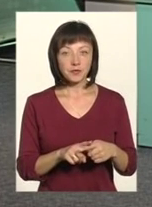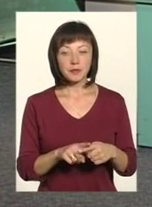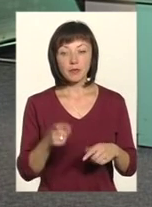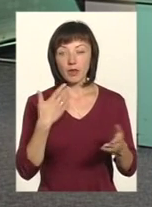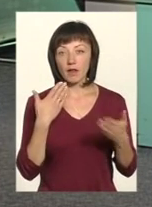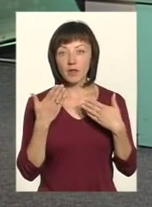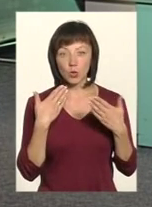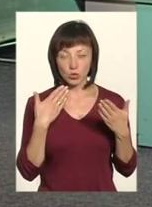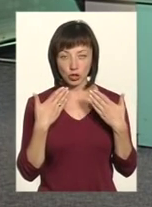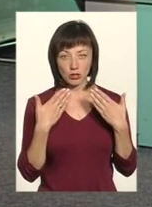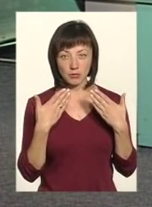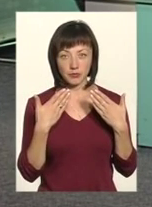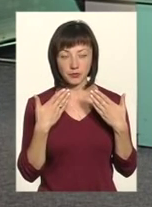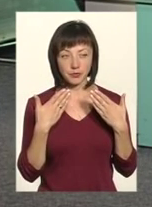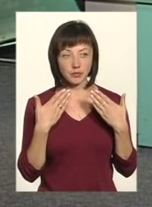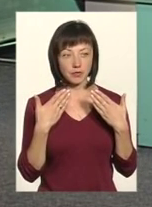відношенні